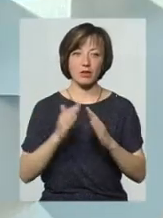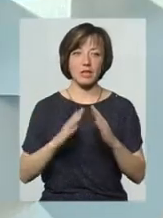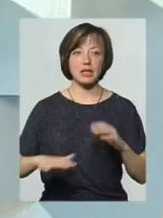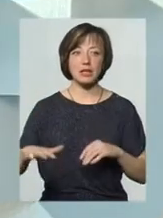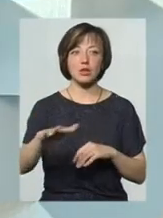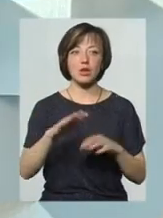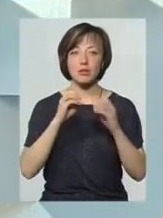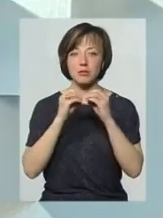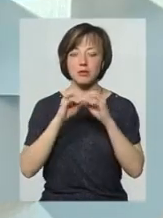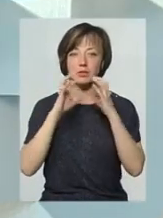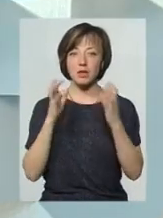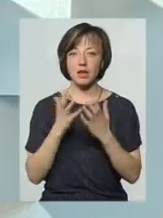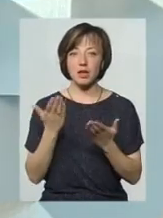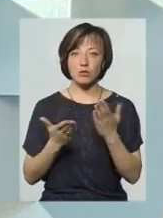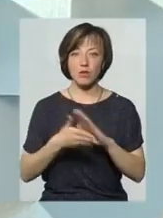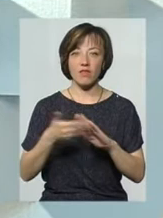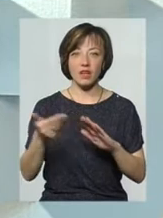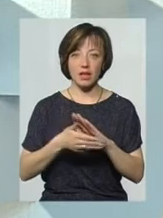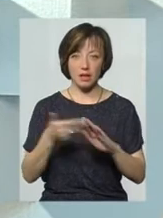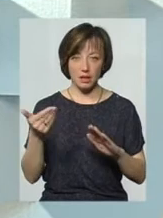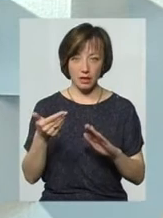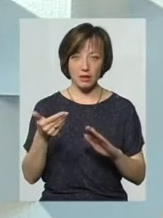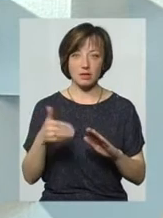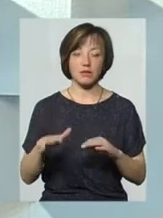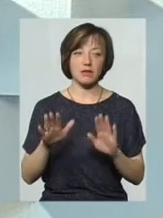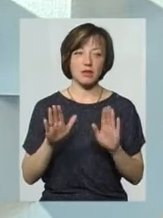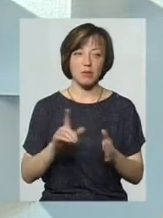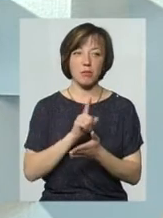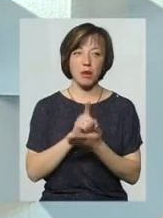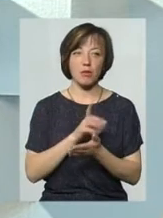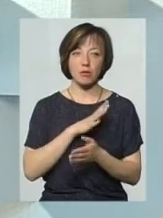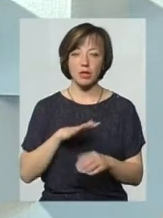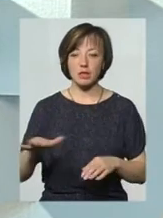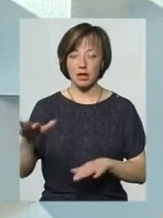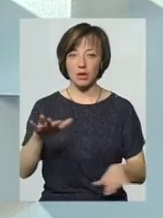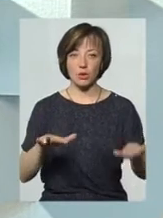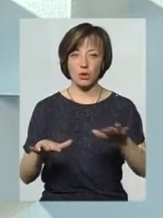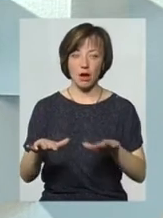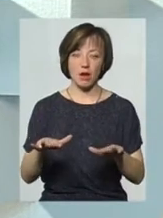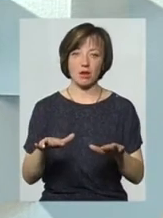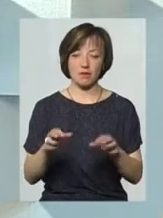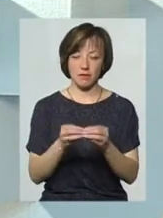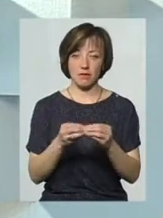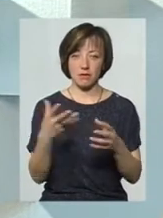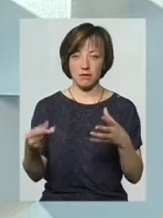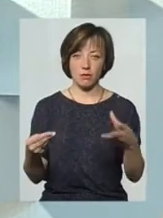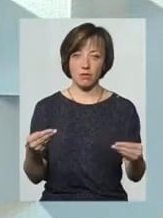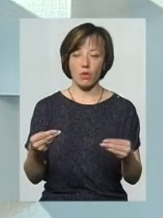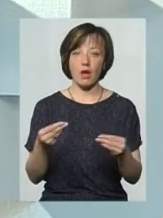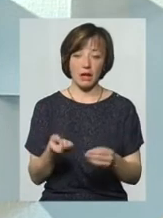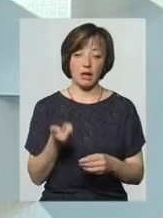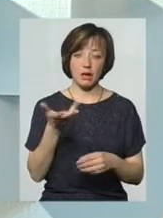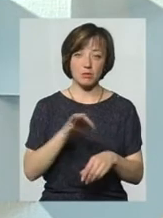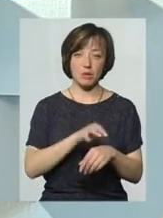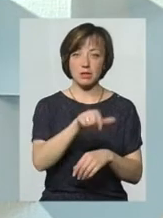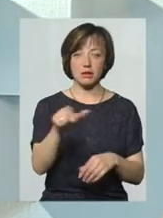територіальність зберігається, якщо це стосується викликів, то має бути якась територіальність. І також буде певна кількість пацієнтів,